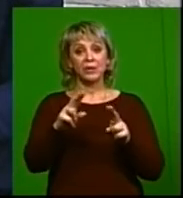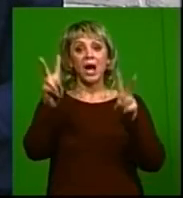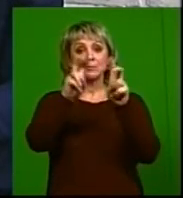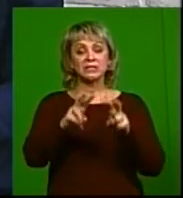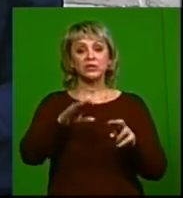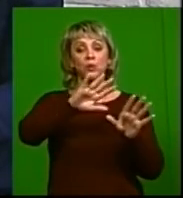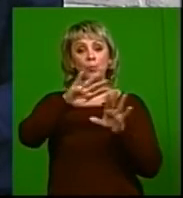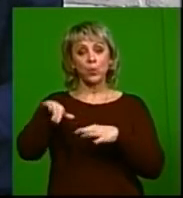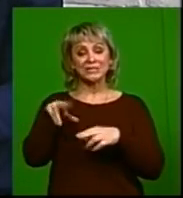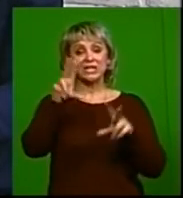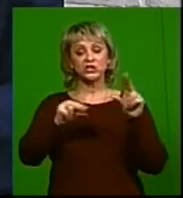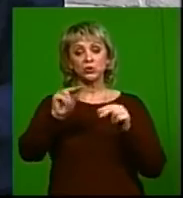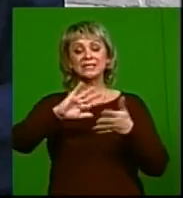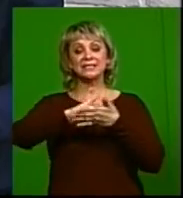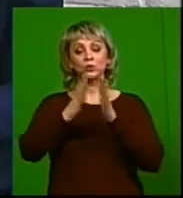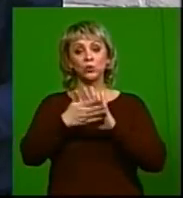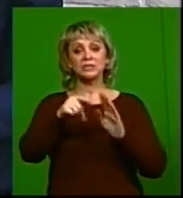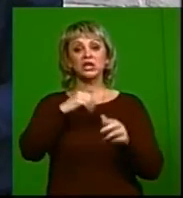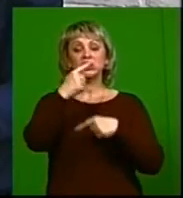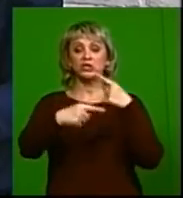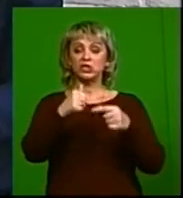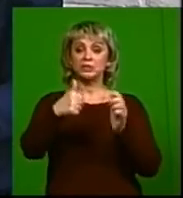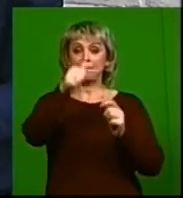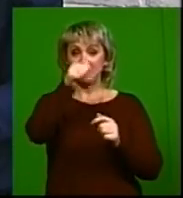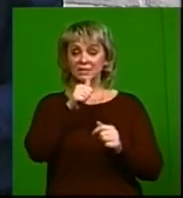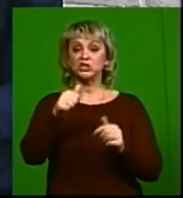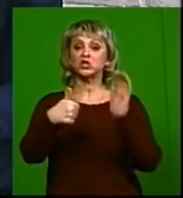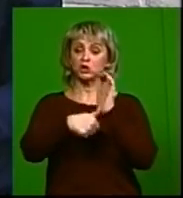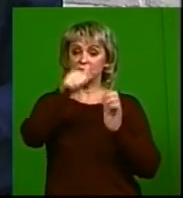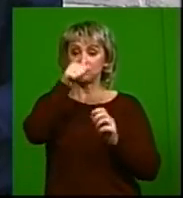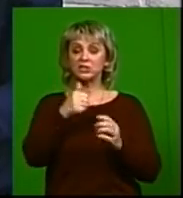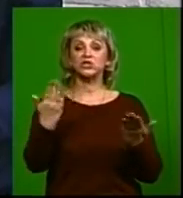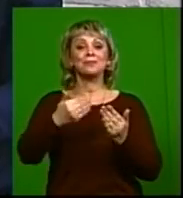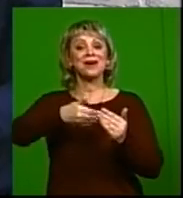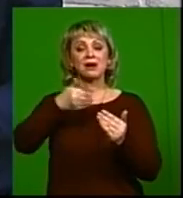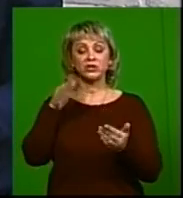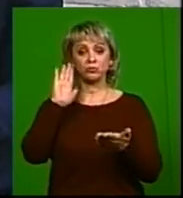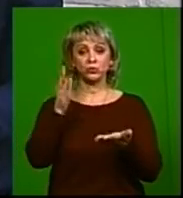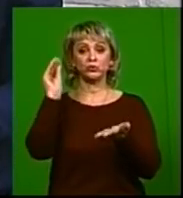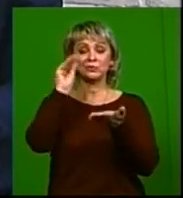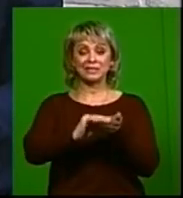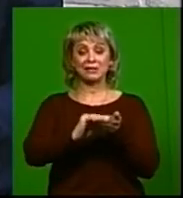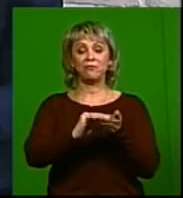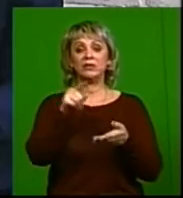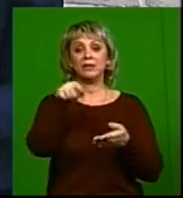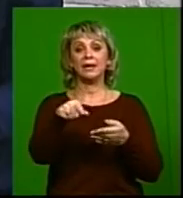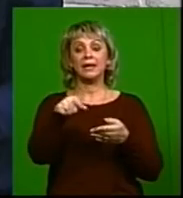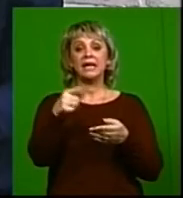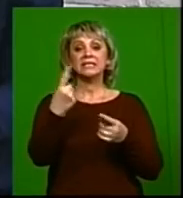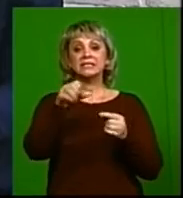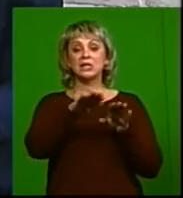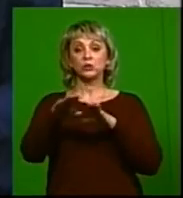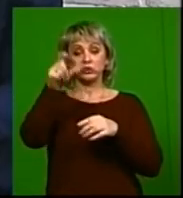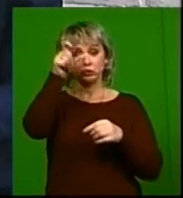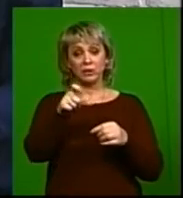обследоваться после рискованной ситуации через месяц и 6 месяцев. Чем, конечно, раньше будет установлено, выявлено ВИЧ-статус, у